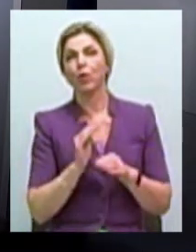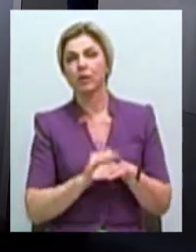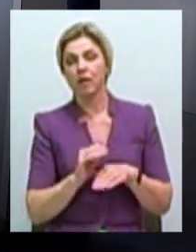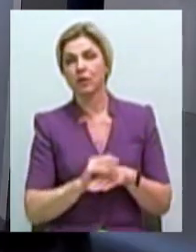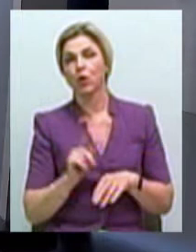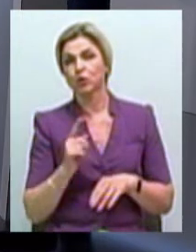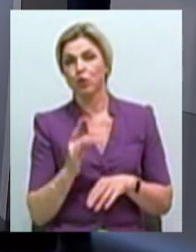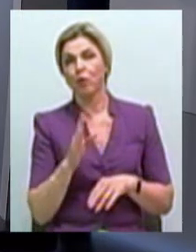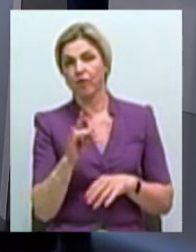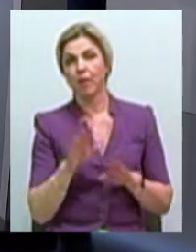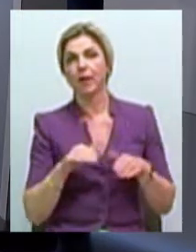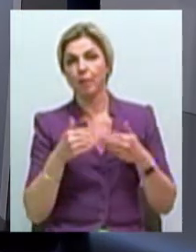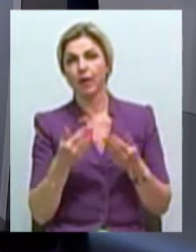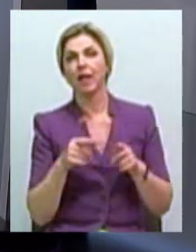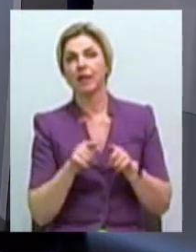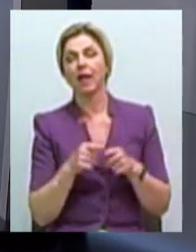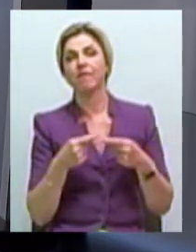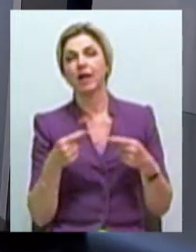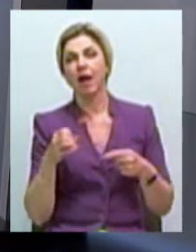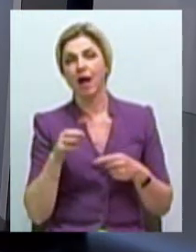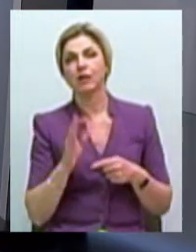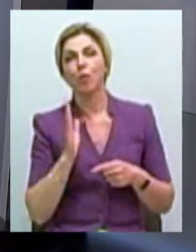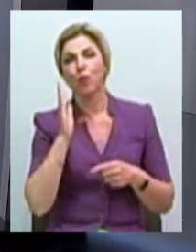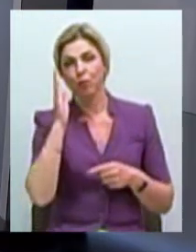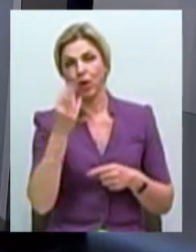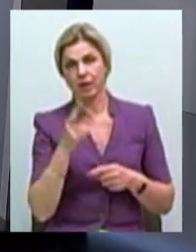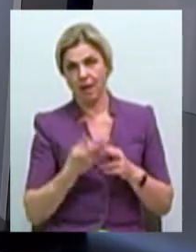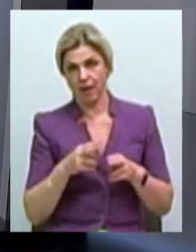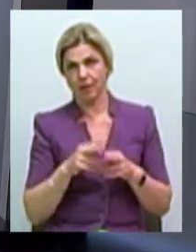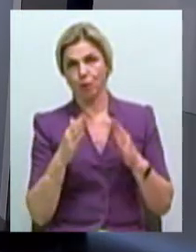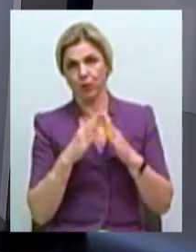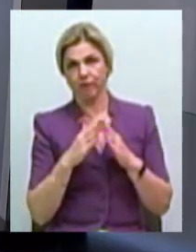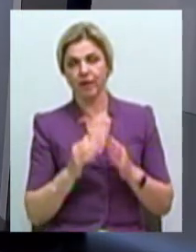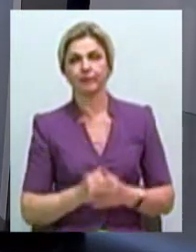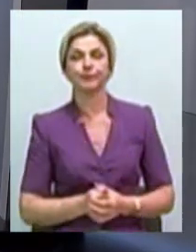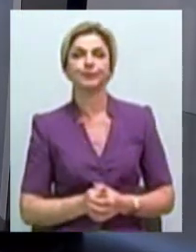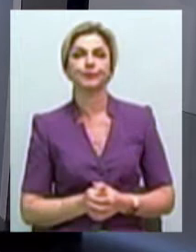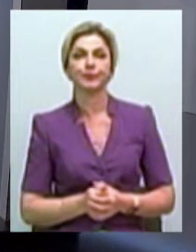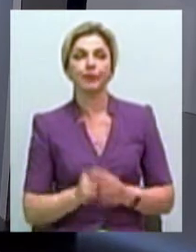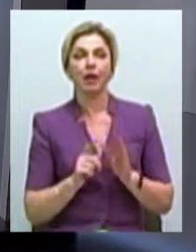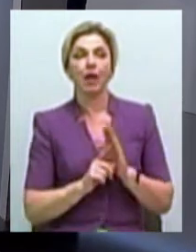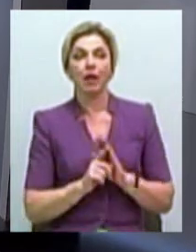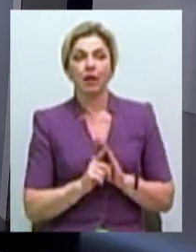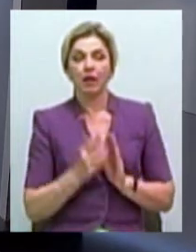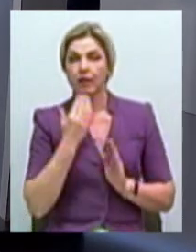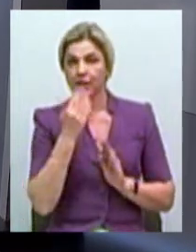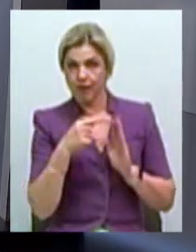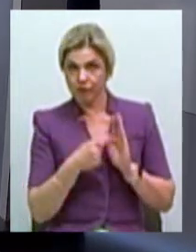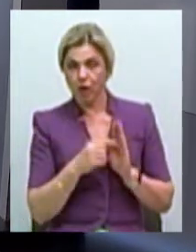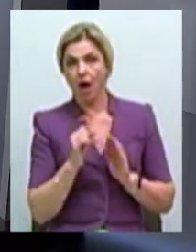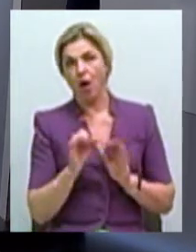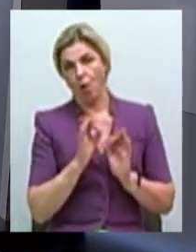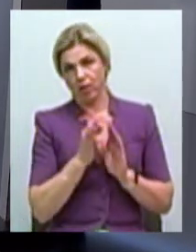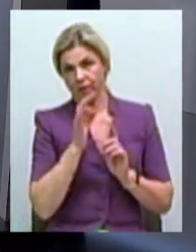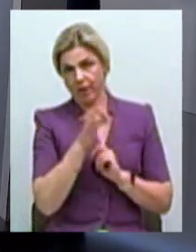ви пропонуєте саме такий варіант майбутнього для цієї будівлі? Ну, почнемо того, що в першу чергу